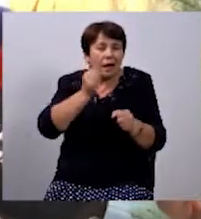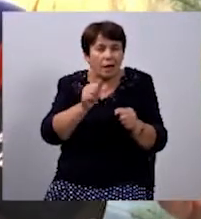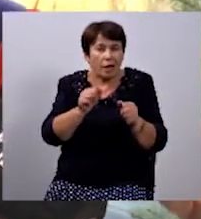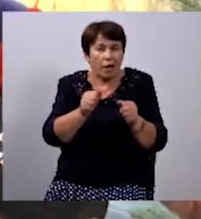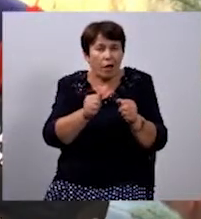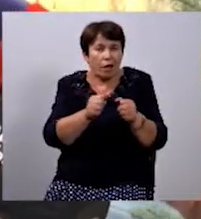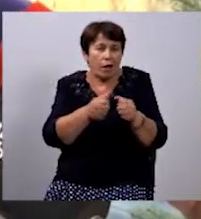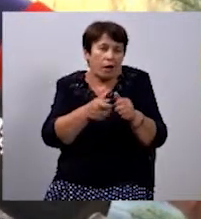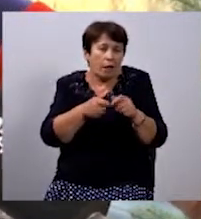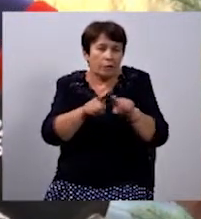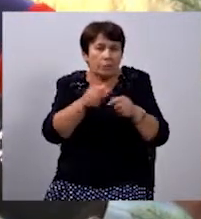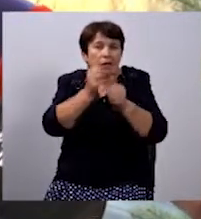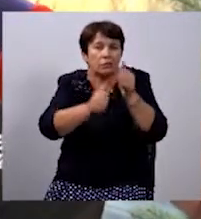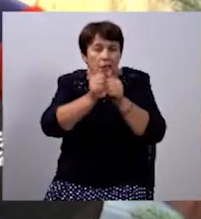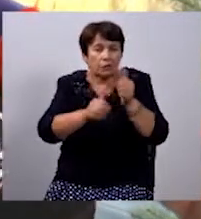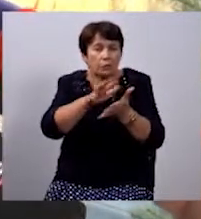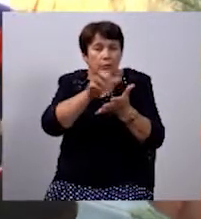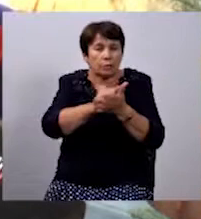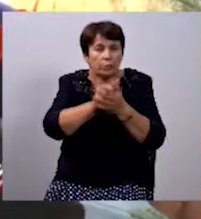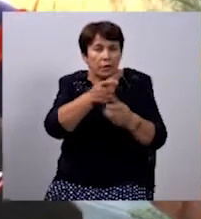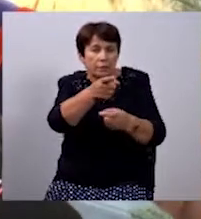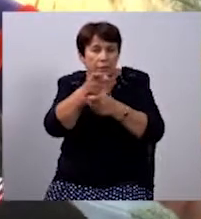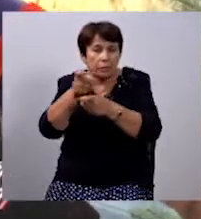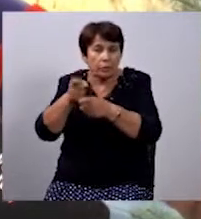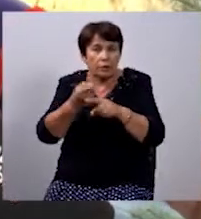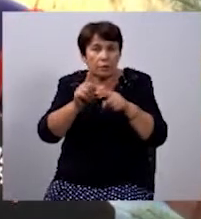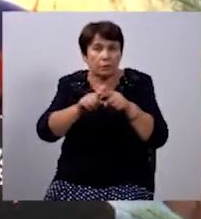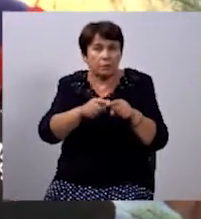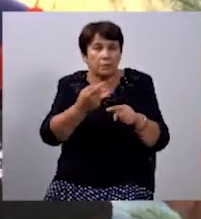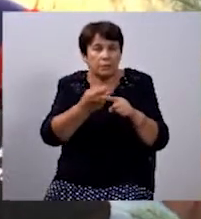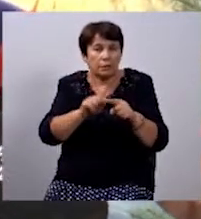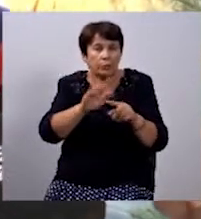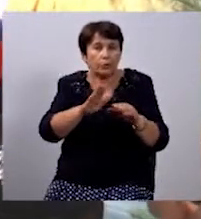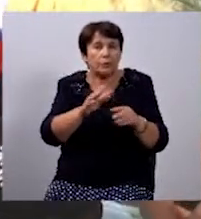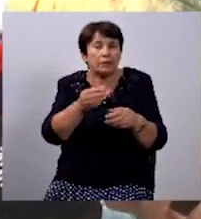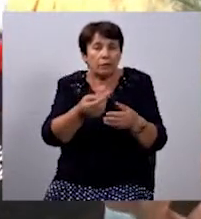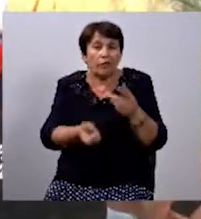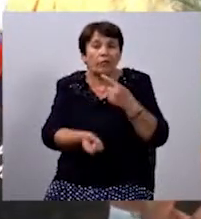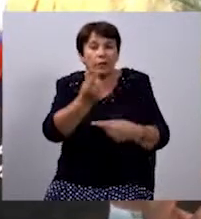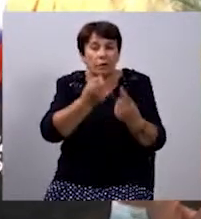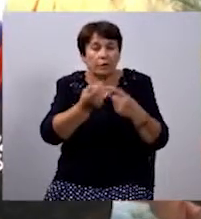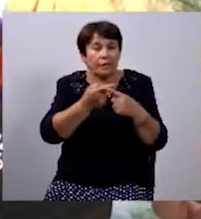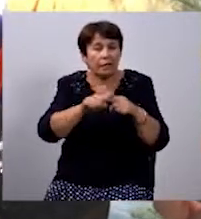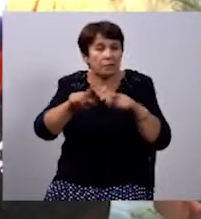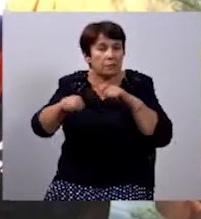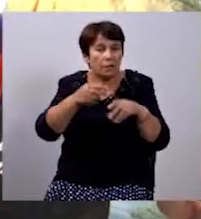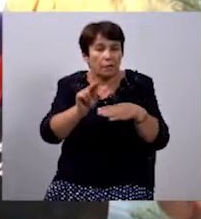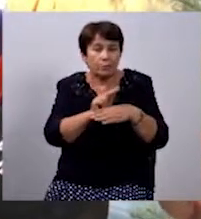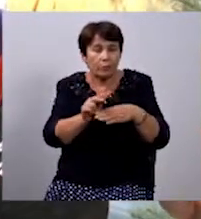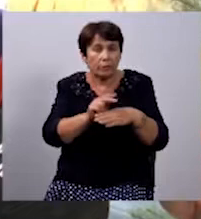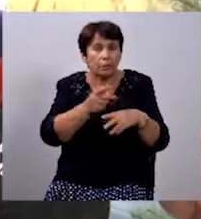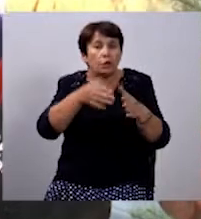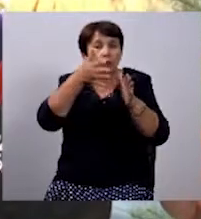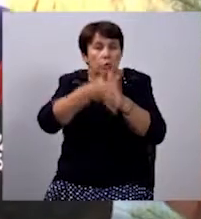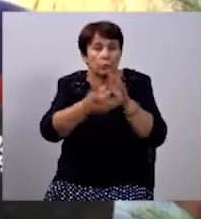як ми часто займаємося, дійсно, страйкболом, був цей піротехнічний засіб. Виявивши його технічну несправність і розуміючи, що він